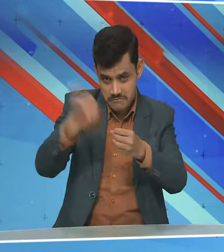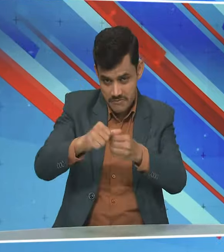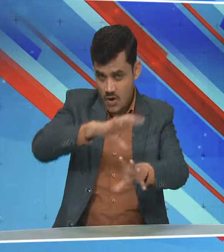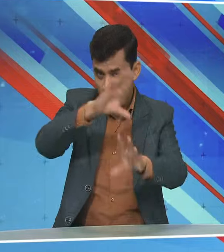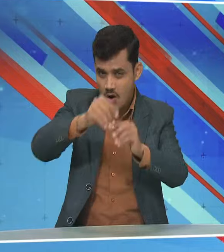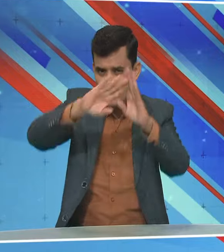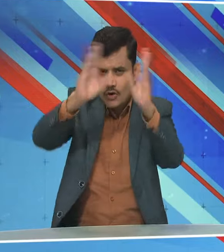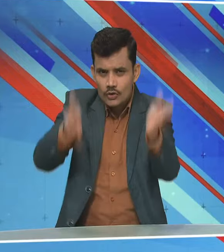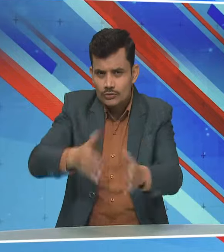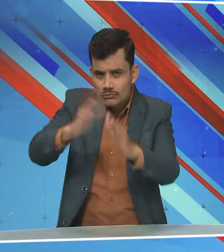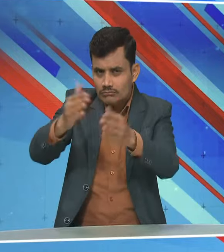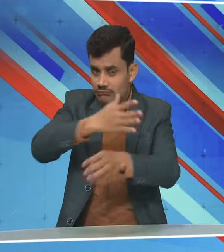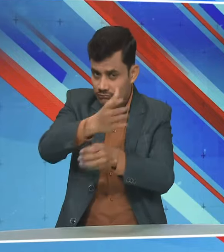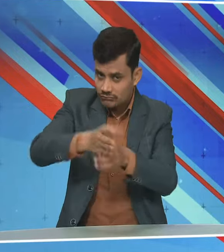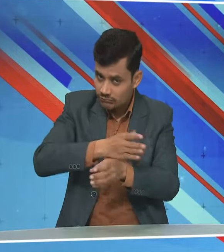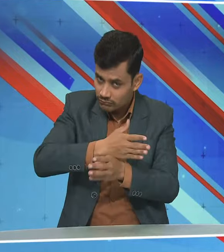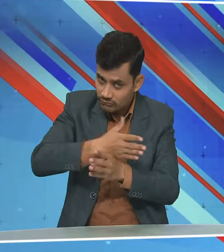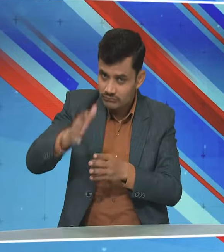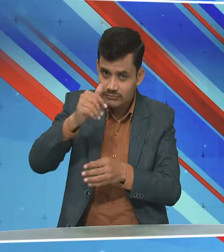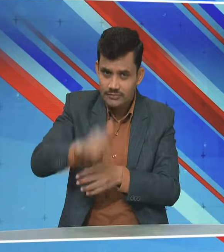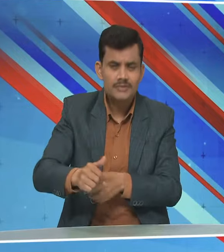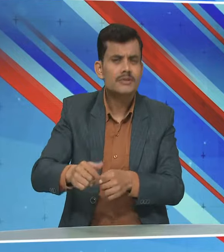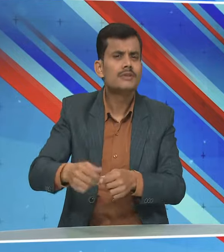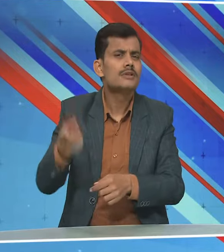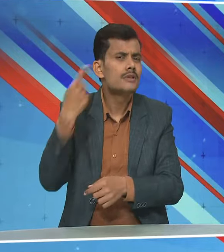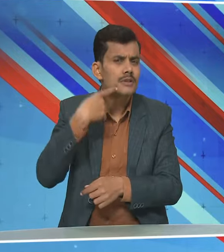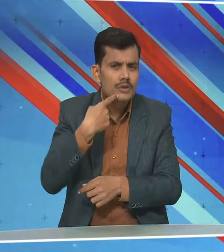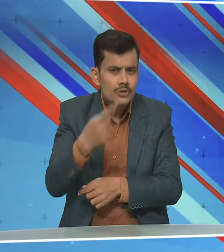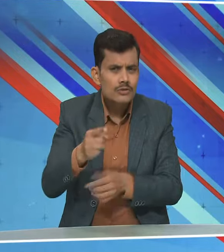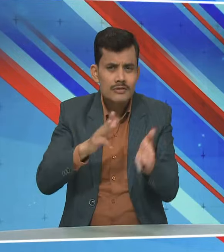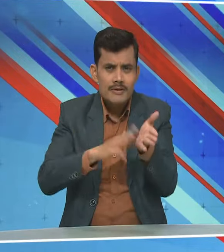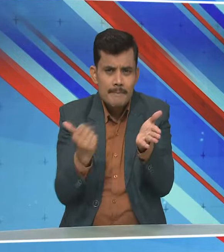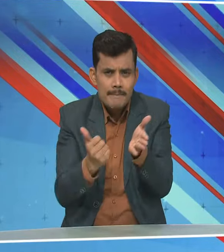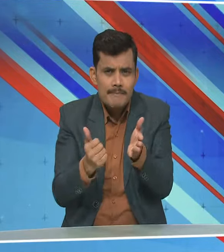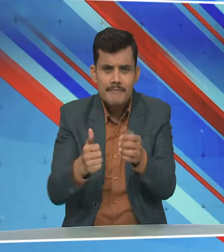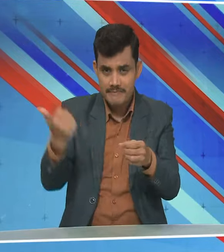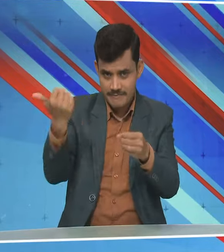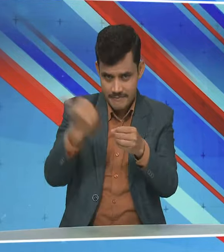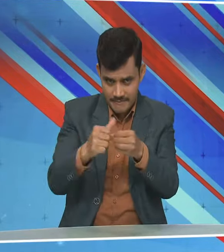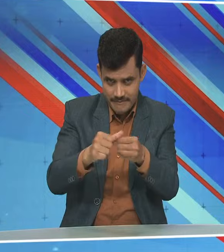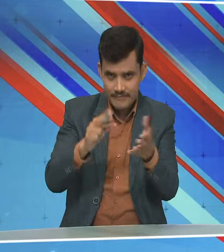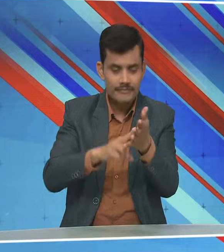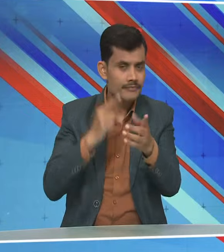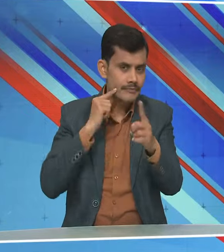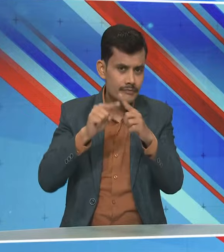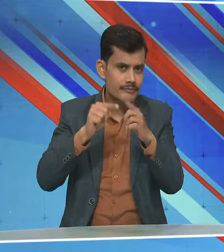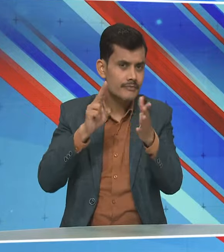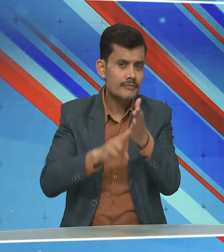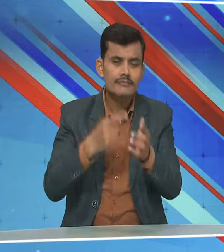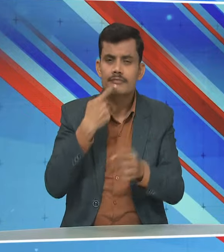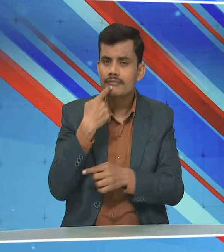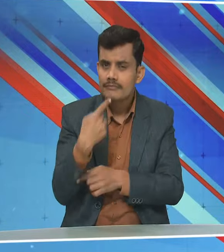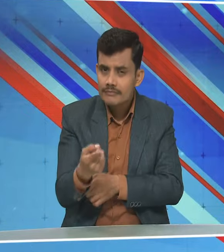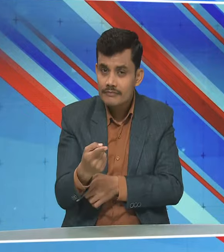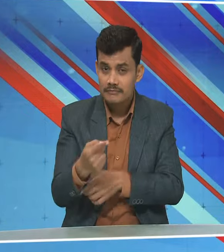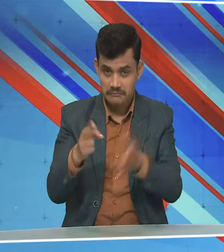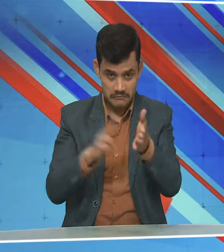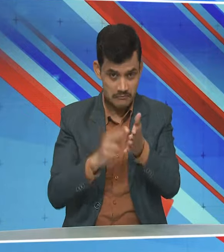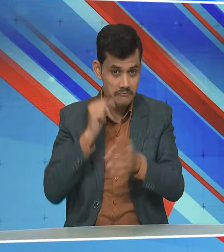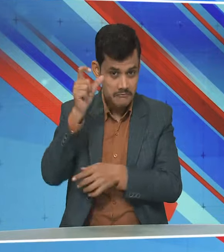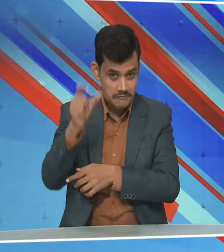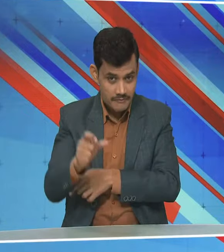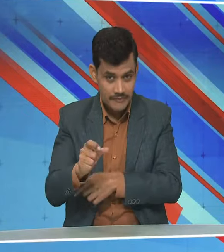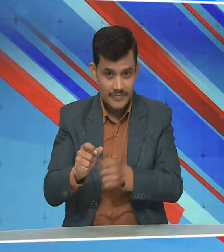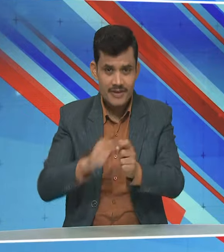सभी दुकाने हटाई जाएंगी यह जानकारी आपकारी मंतरी नितिन अगरवाल ने दी है नितिन अगरवाल ने बताया कि वो इसको लेकर आयोध्या